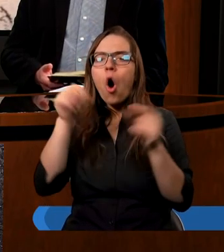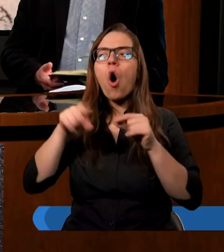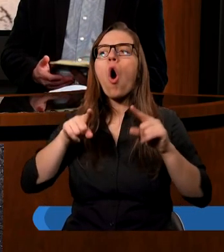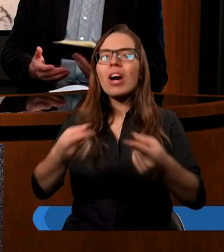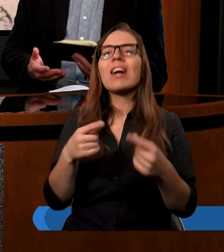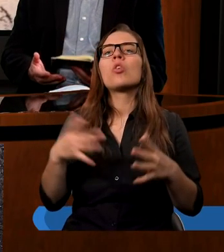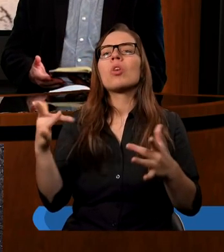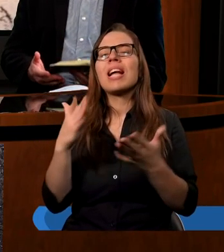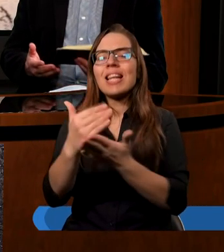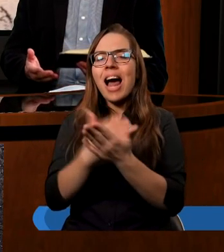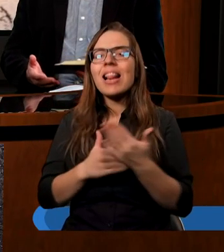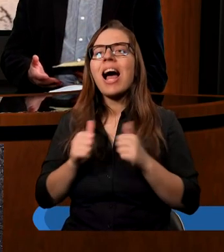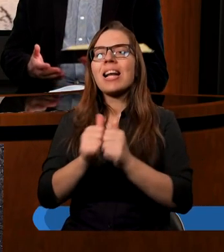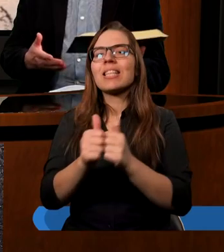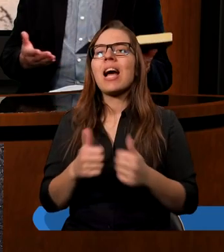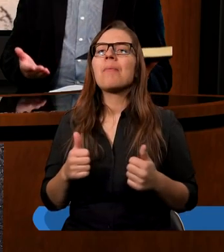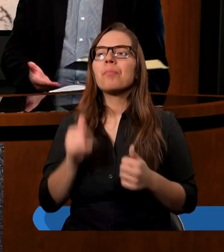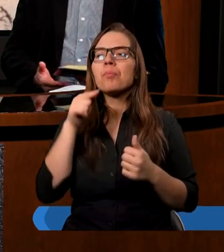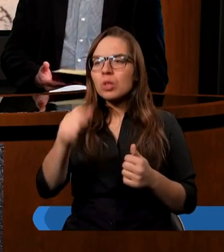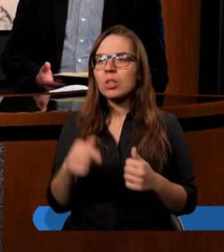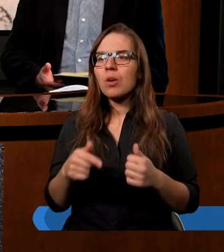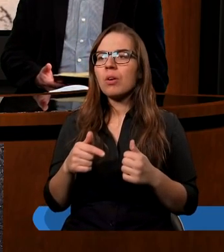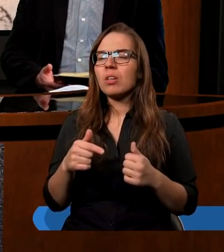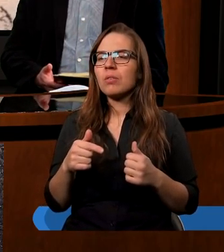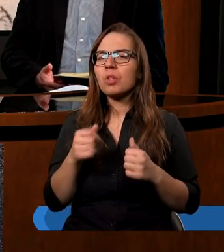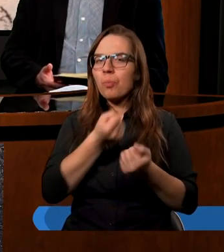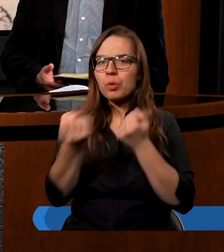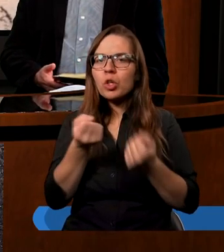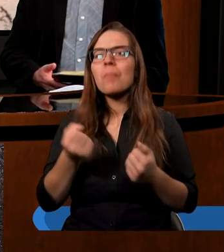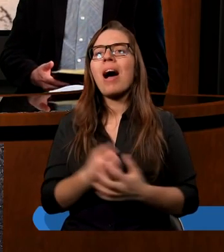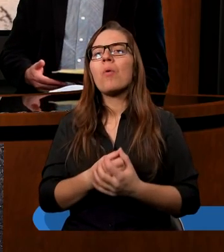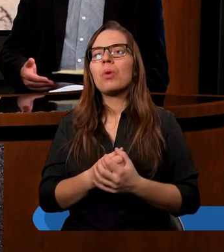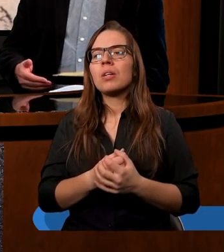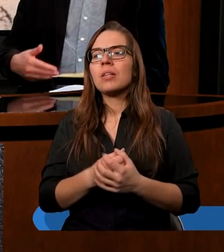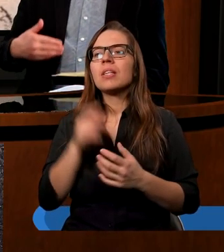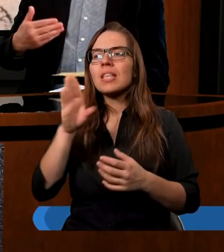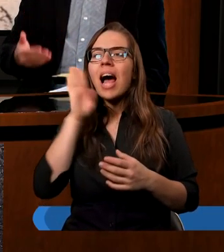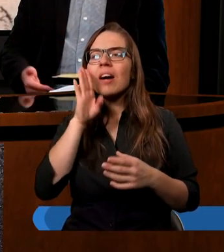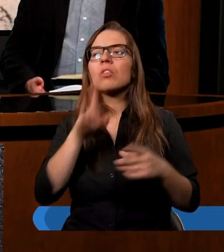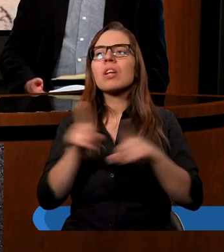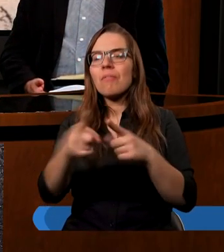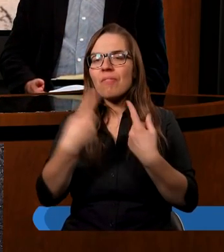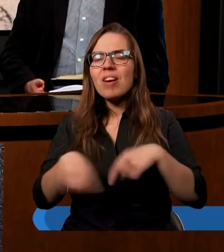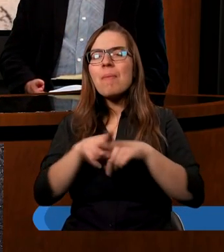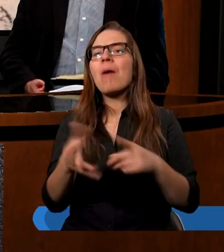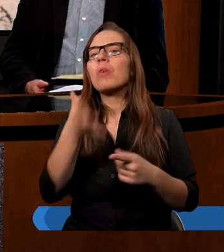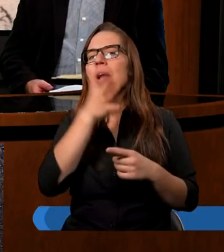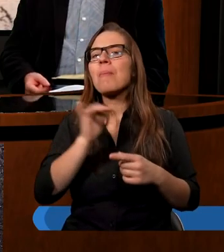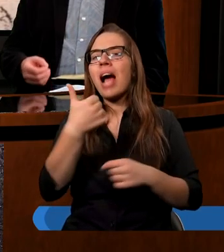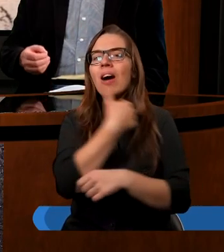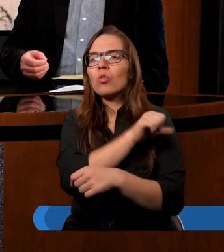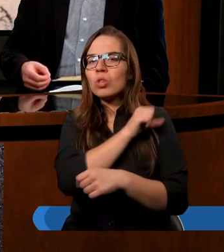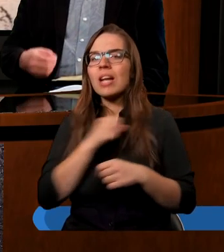chcę je spełnić. A pracuję i zarabiam pieniądze po to, abym się utrzymał, ale także, żebym wypełnił misję jako